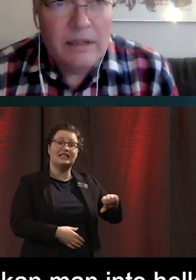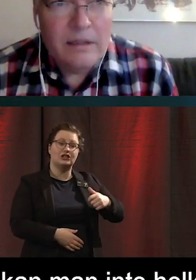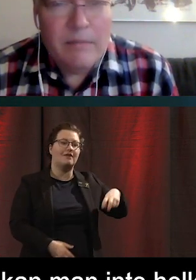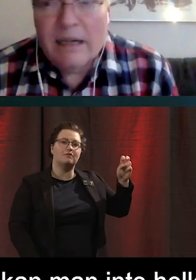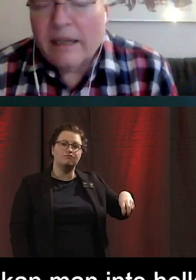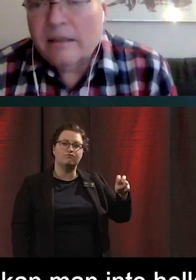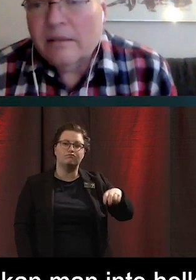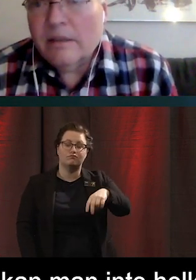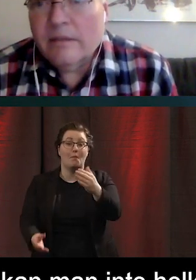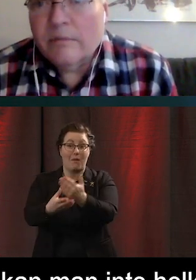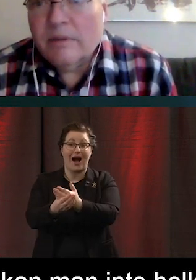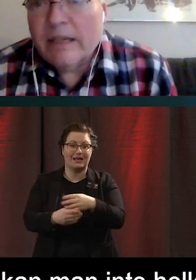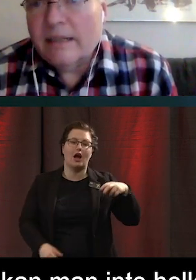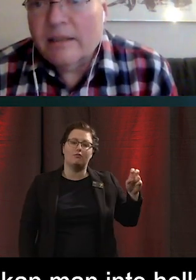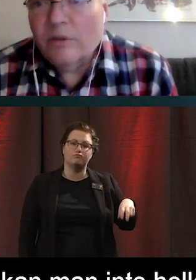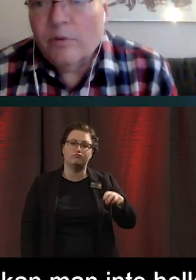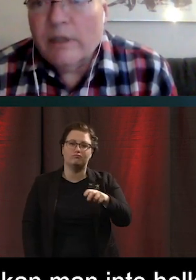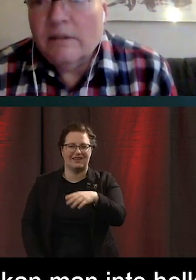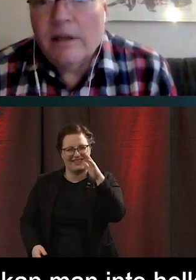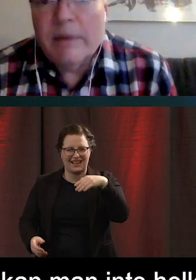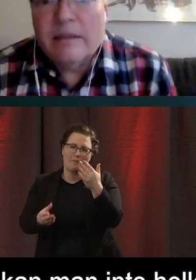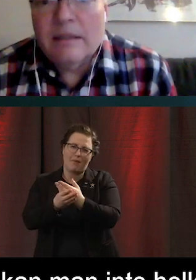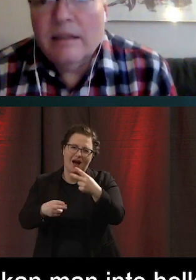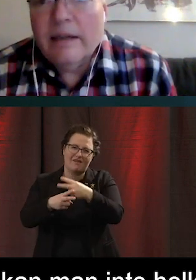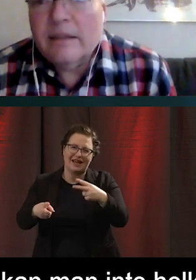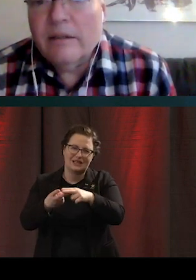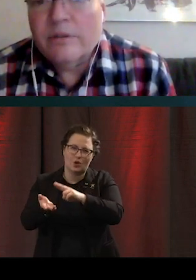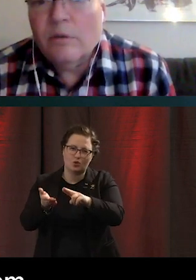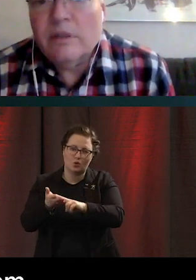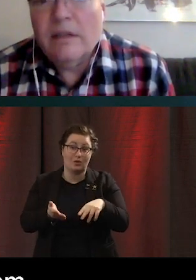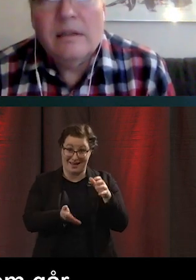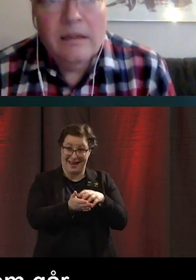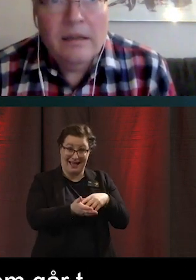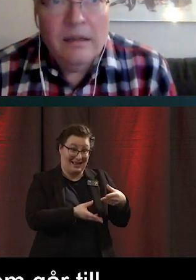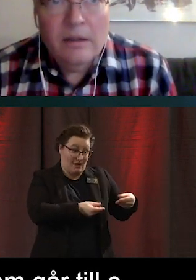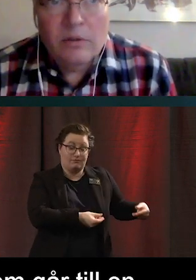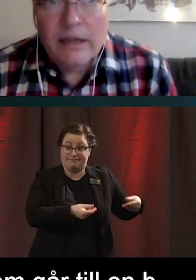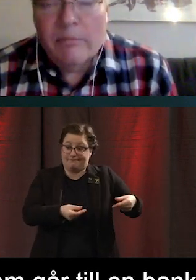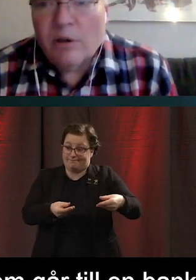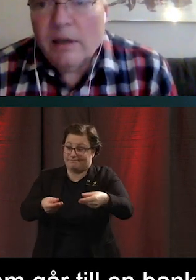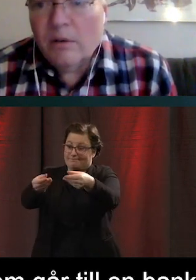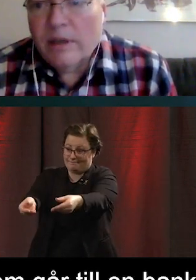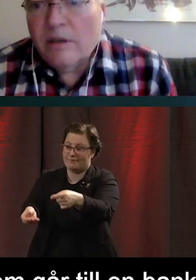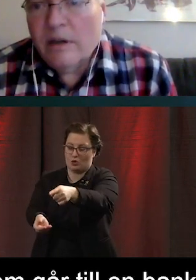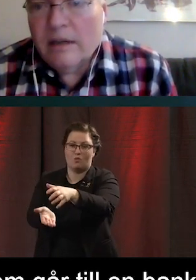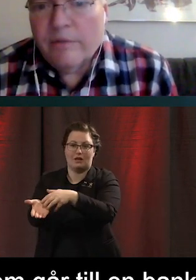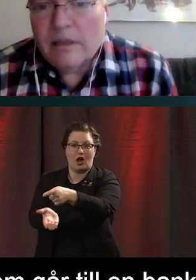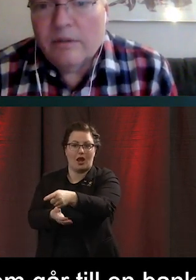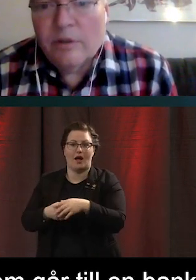bank. Växlingskontor. Där tar han med sig sina räkningar. Och så låter han någon där betala.